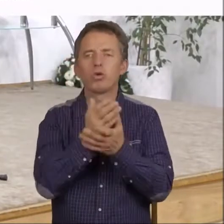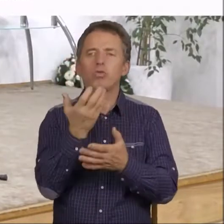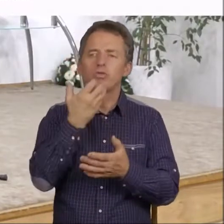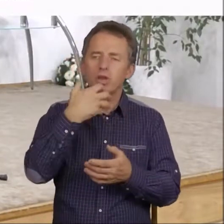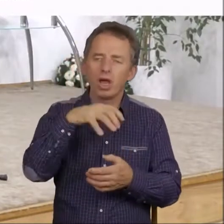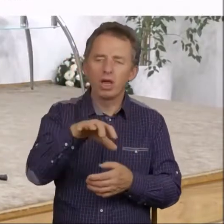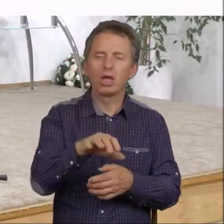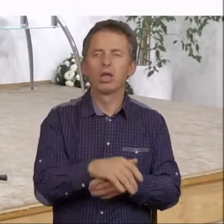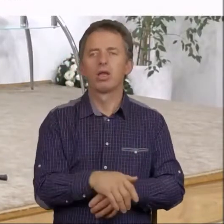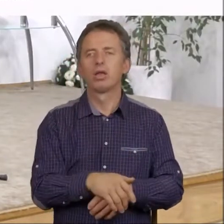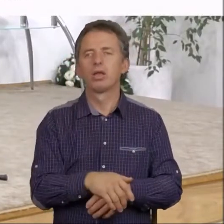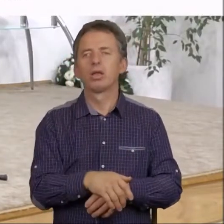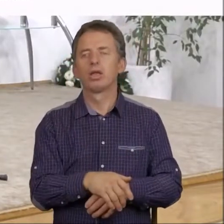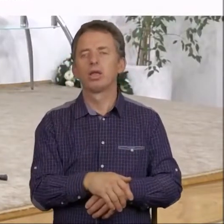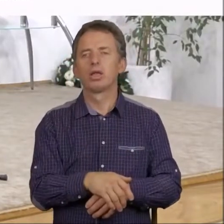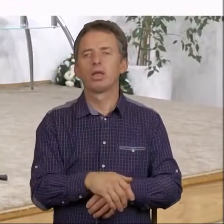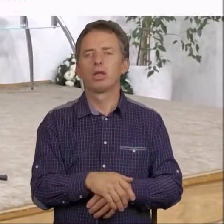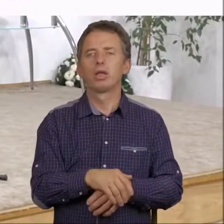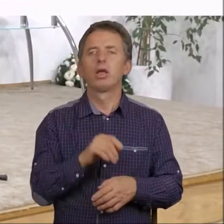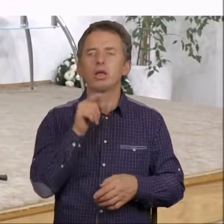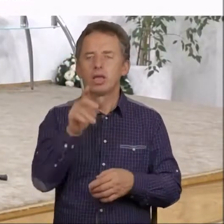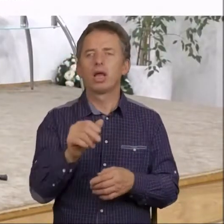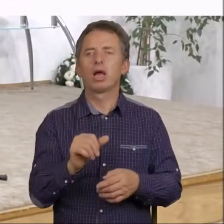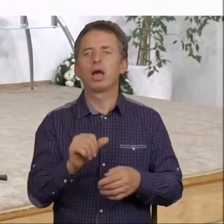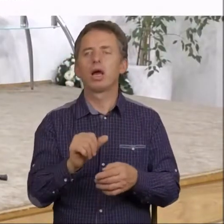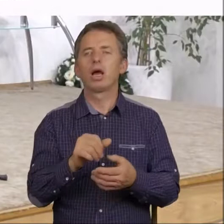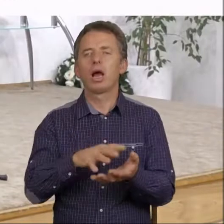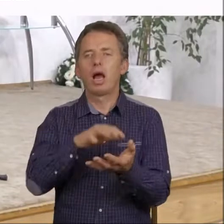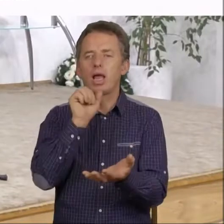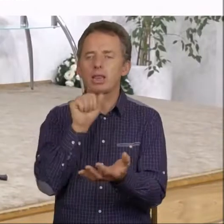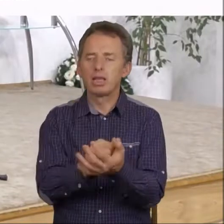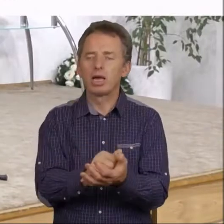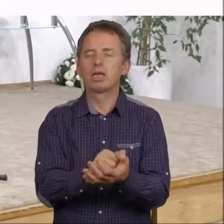No i kataklizmy w przyrodzie.